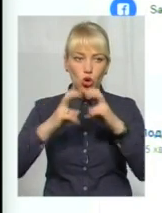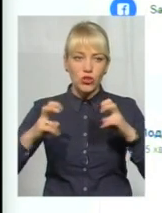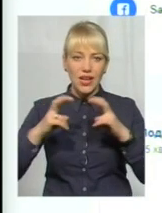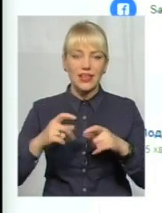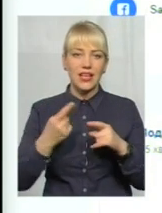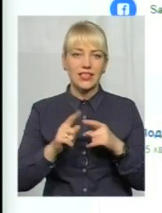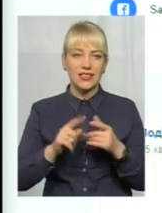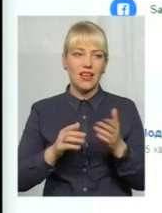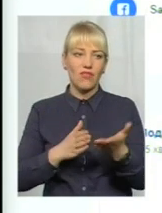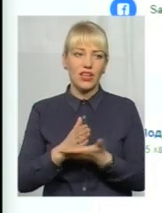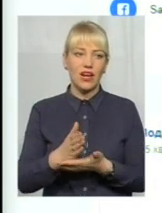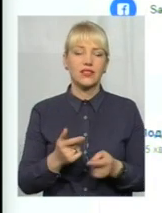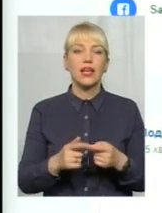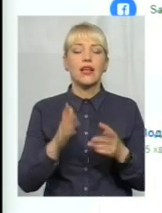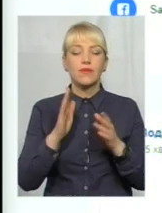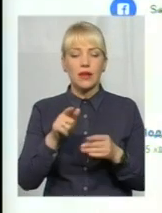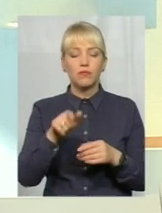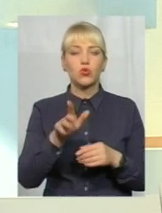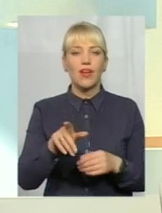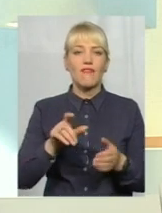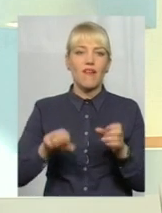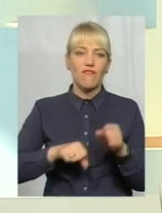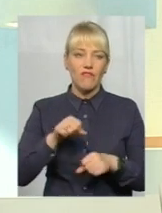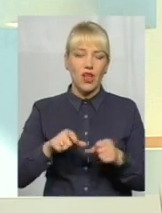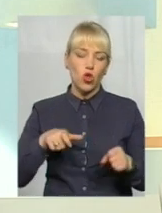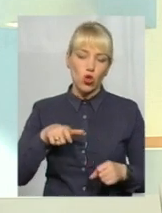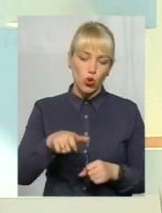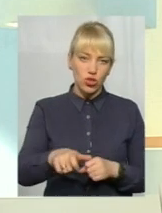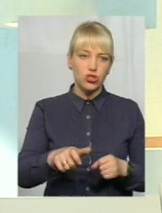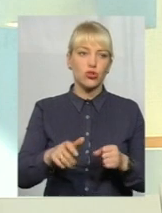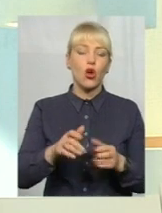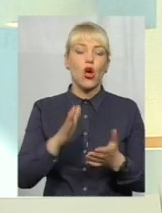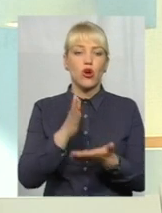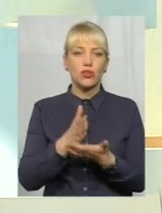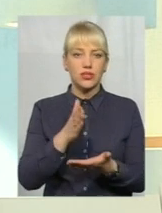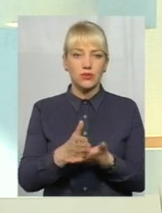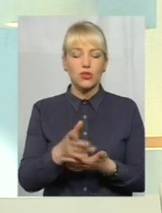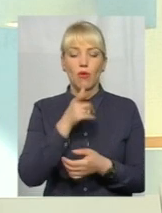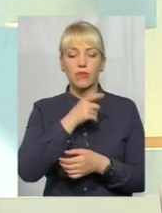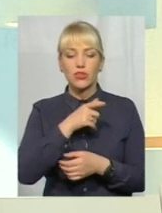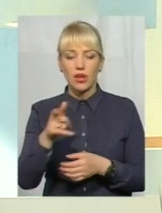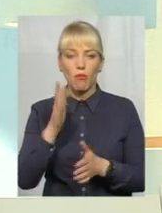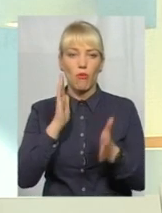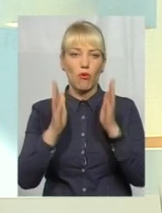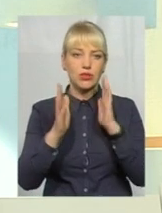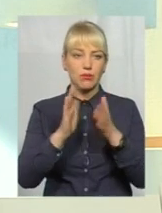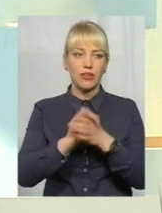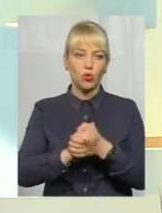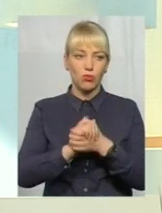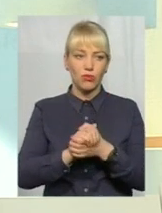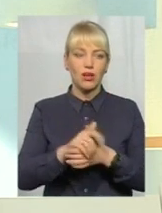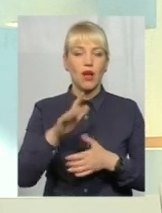і буде розміщуватися, але під час будівництва Проспект Меру, по суті, вони були враховані.